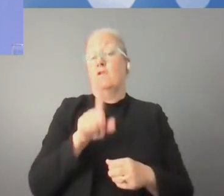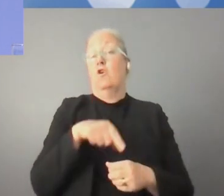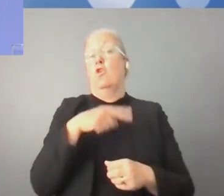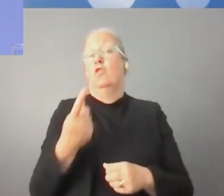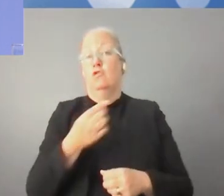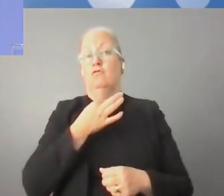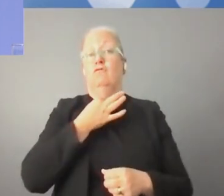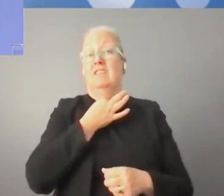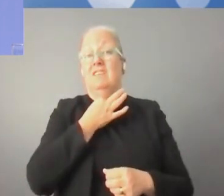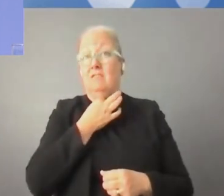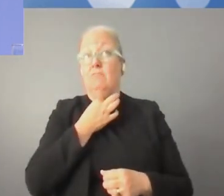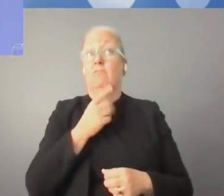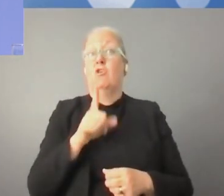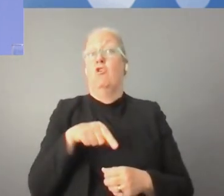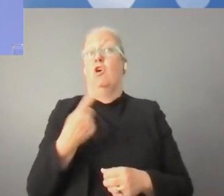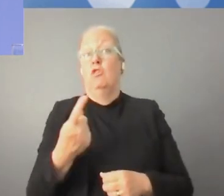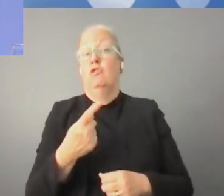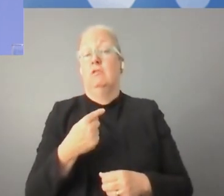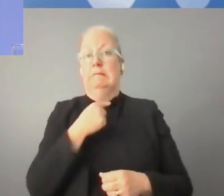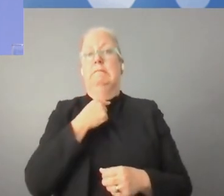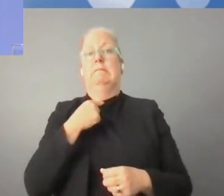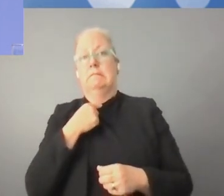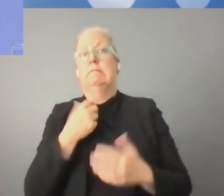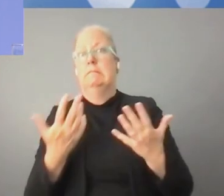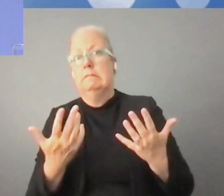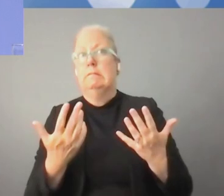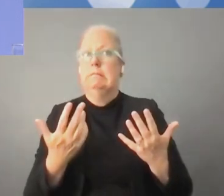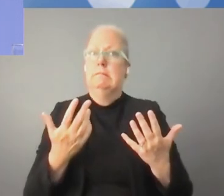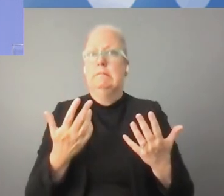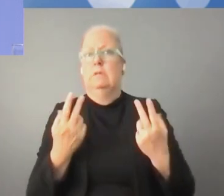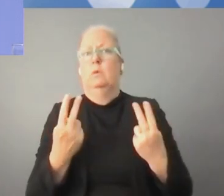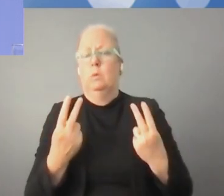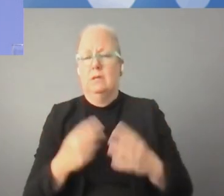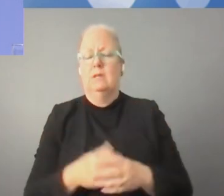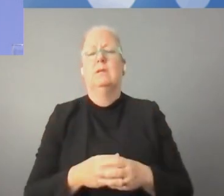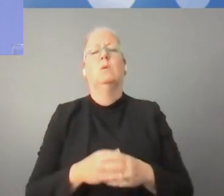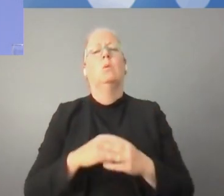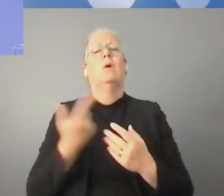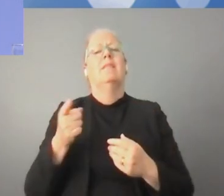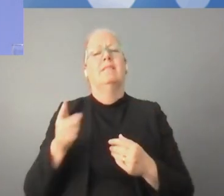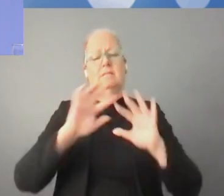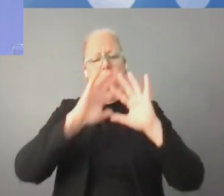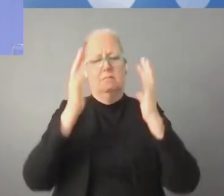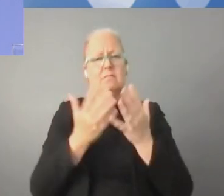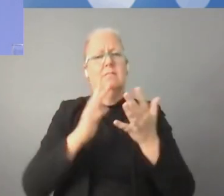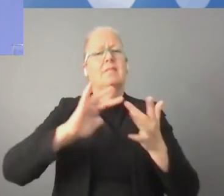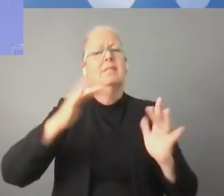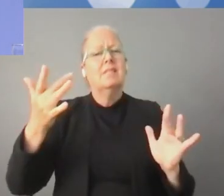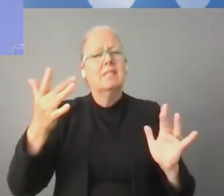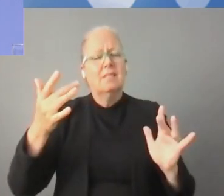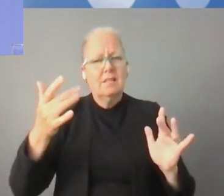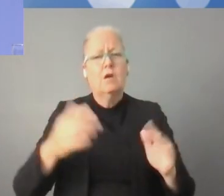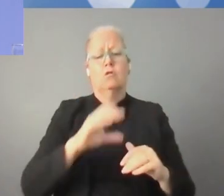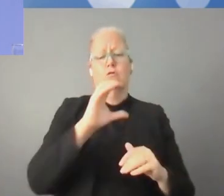الإجرام. وهناك الدول التي تتلعب